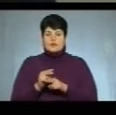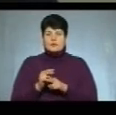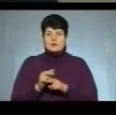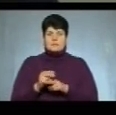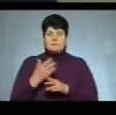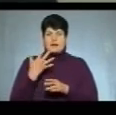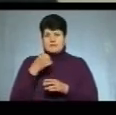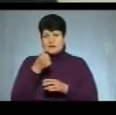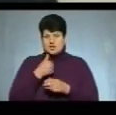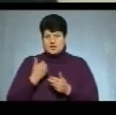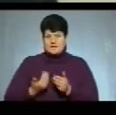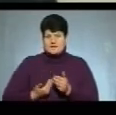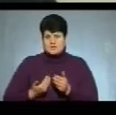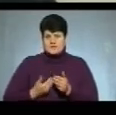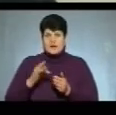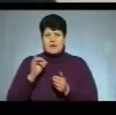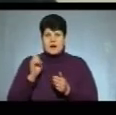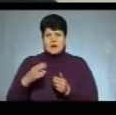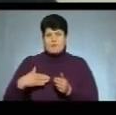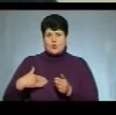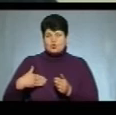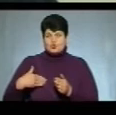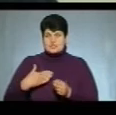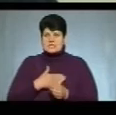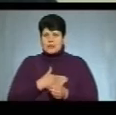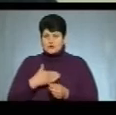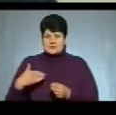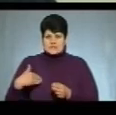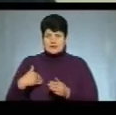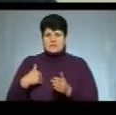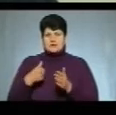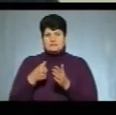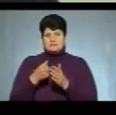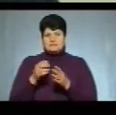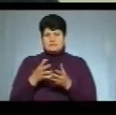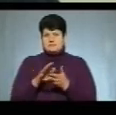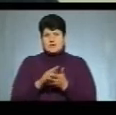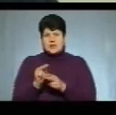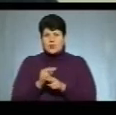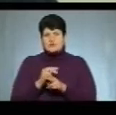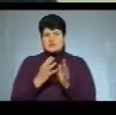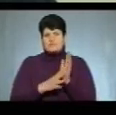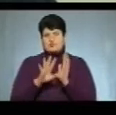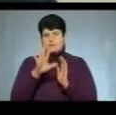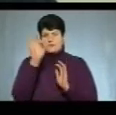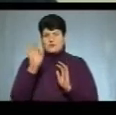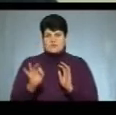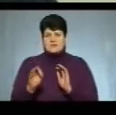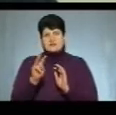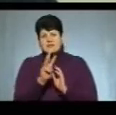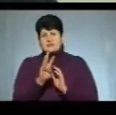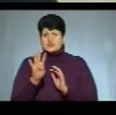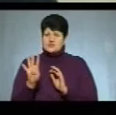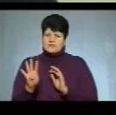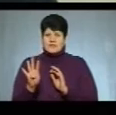виживаємість при ракомолочній залузі, при перші-другі стадіях, має зводитись до 95%. Звичайно, третій-четвертій стадії